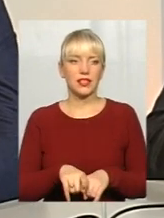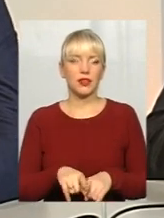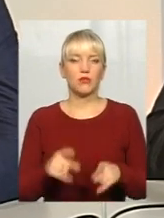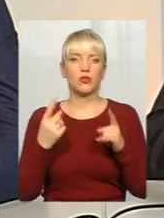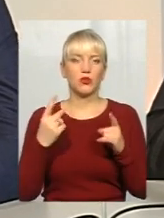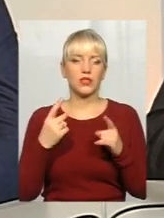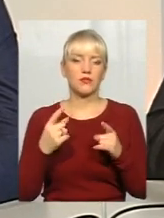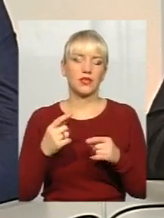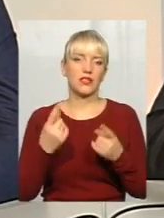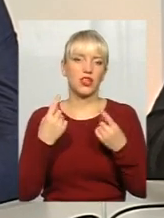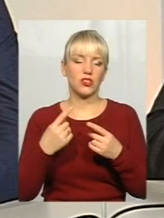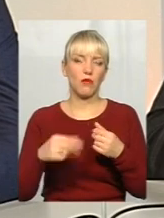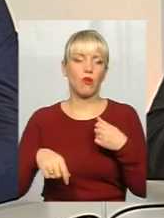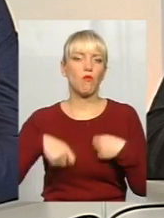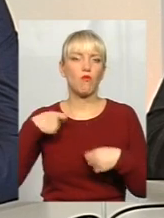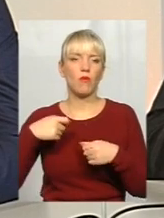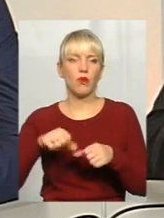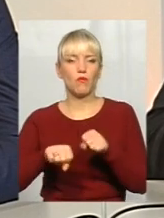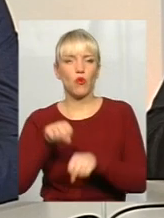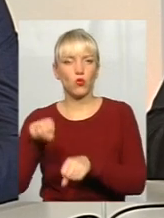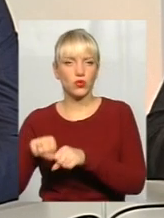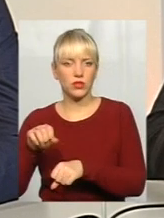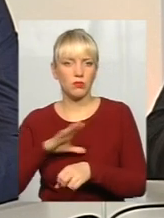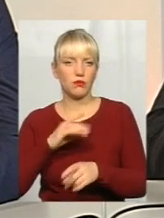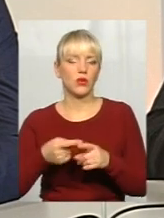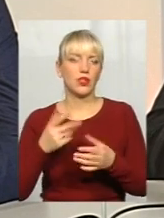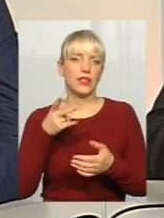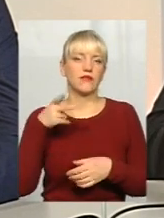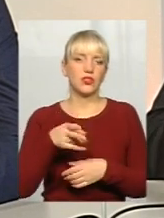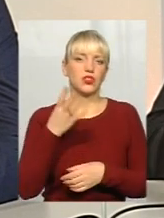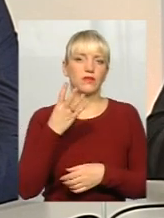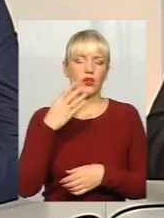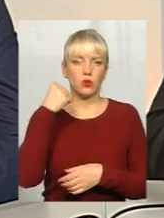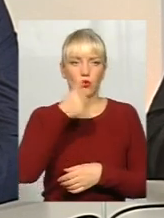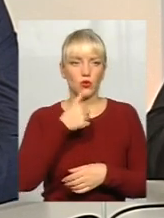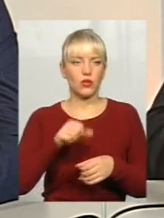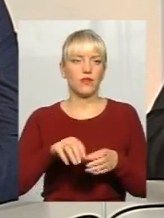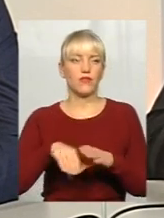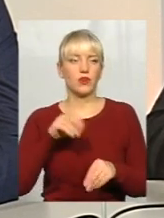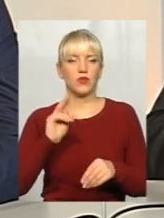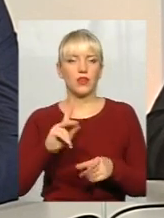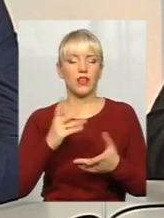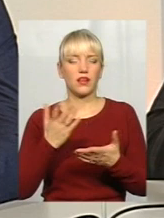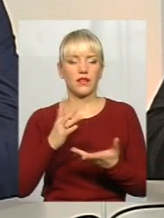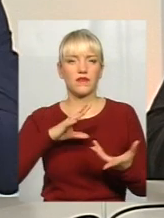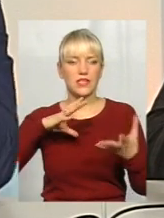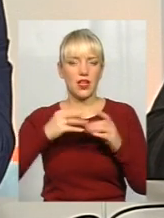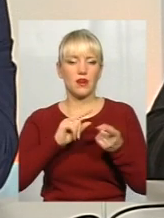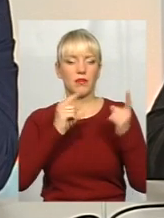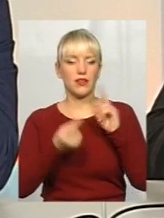значними порушеннями вони проходили. От, вибори 2004 року, так, які взагалі перетворилися у революцію,